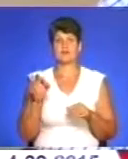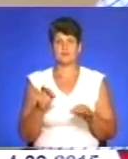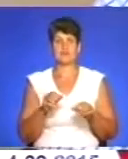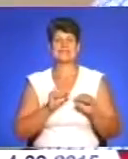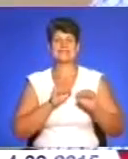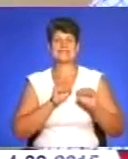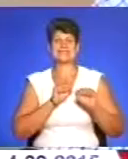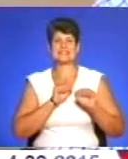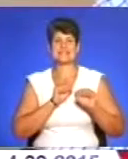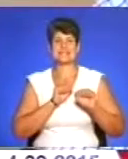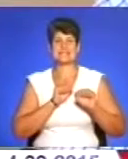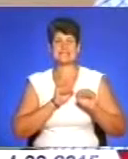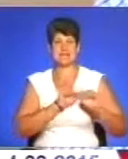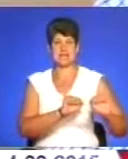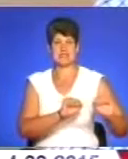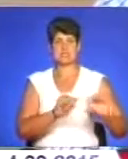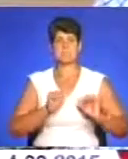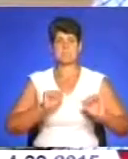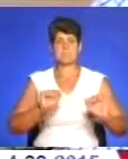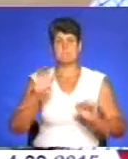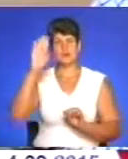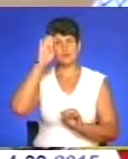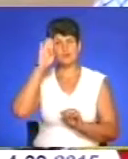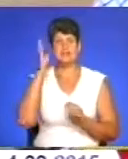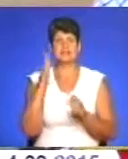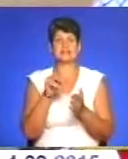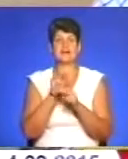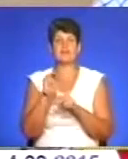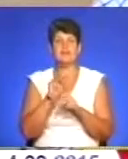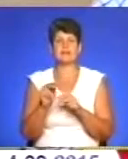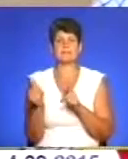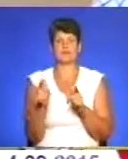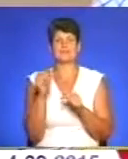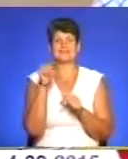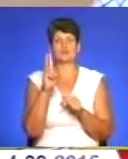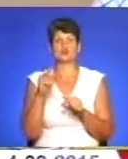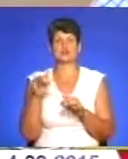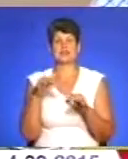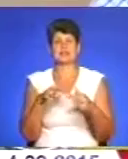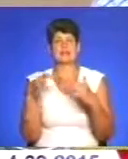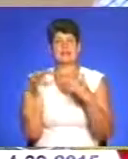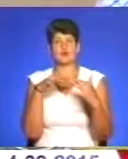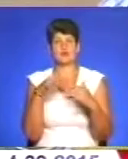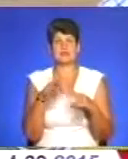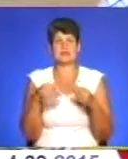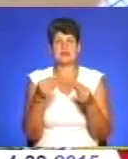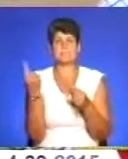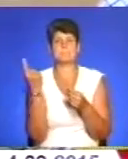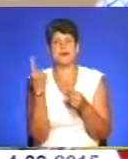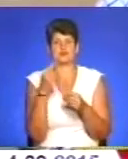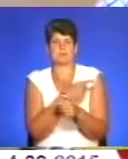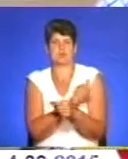вивчання і підготовка тих, які йдуть на фронт щодо медичної допомоги, першої допомоги.